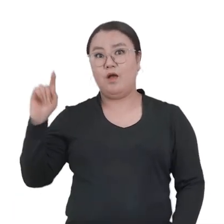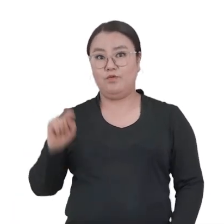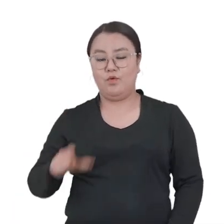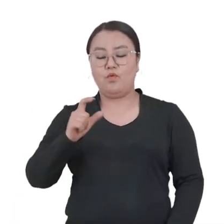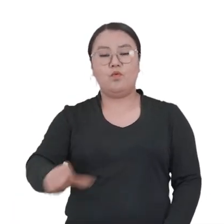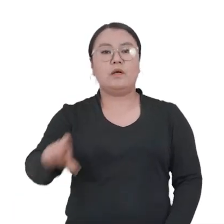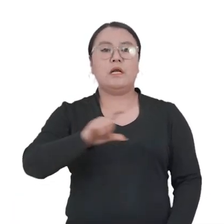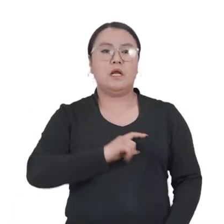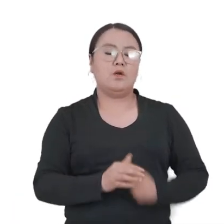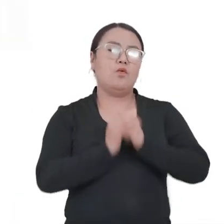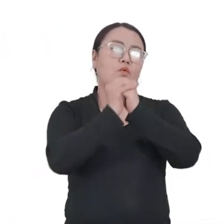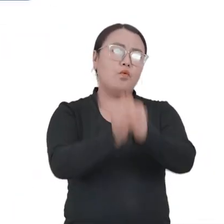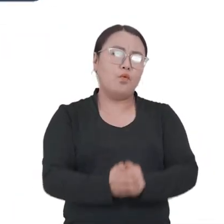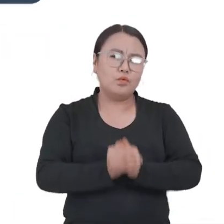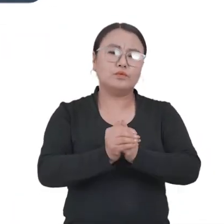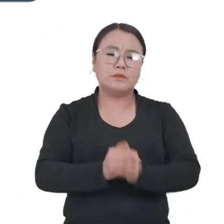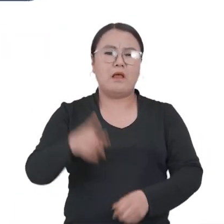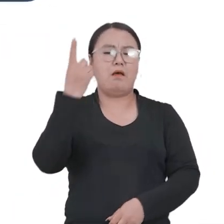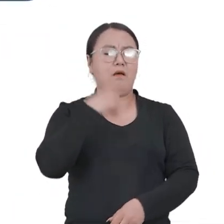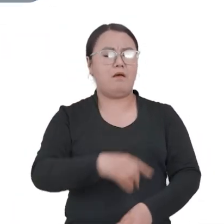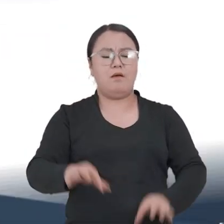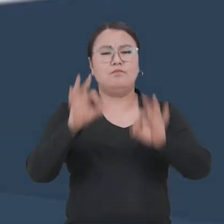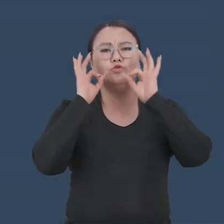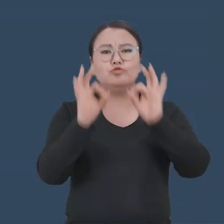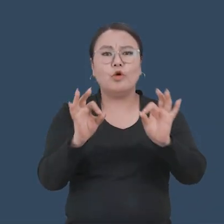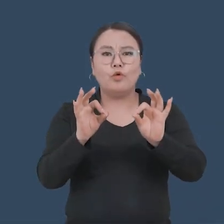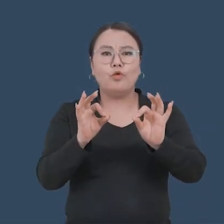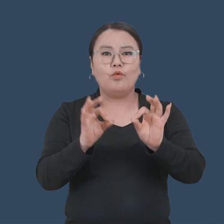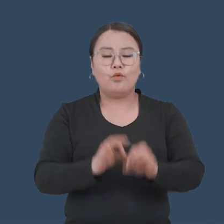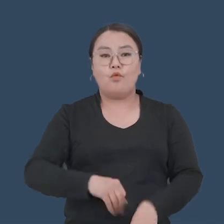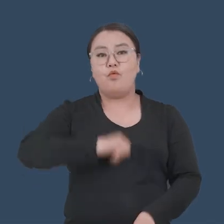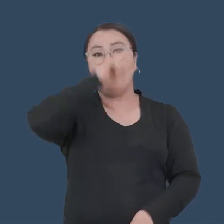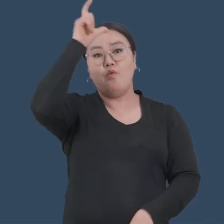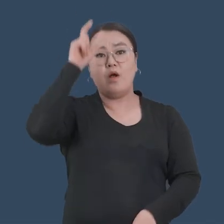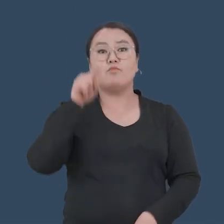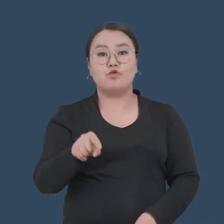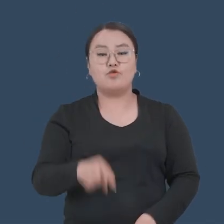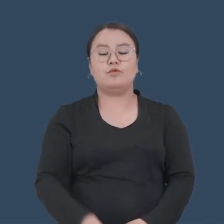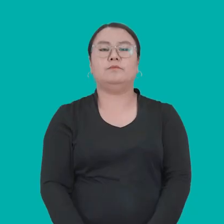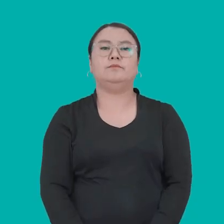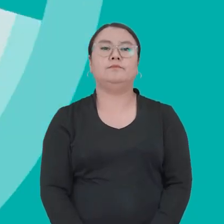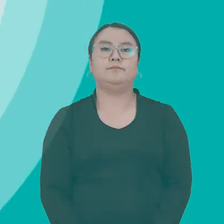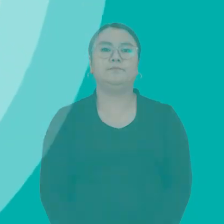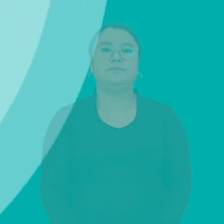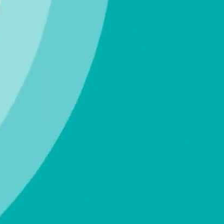хүнэээрхийг хүнтэдэг байхан хамгийн зүв бүгүй хаалаг алхан болж байна.